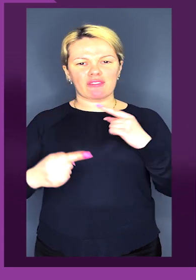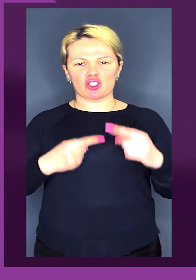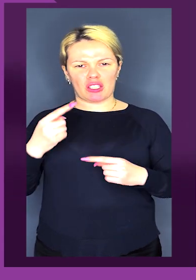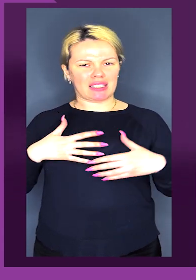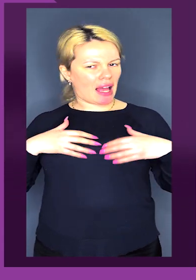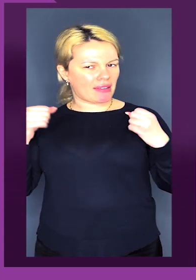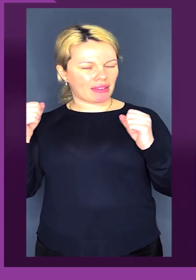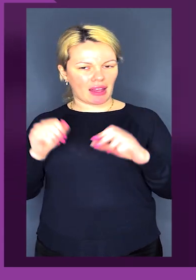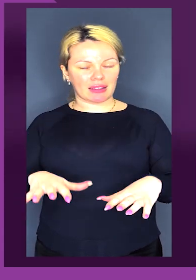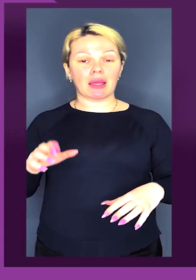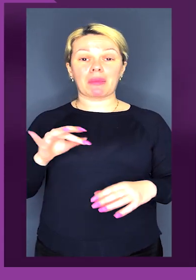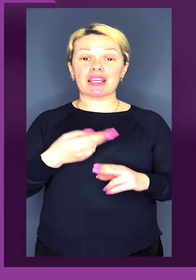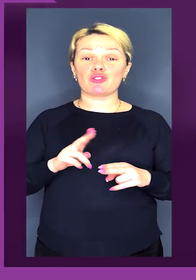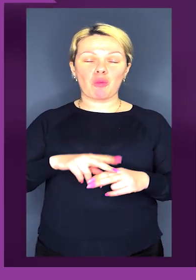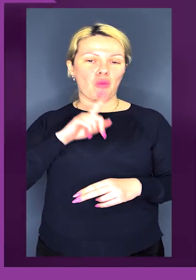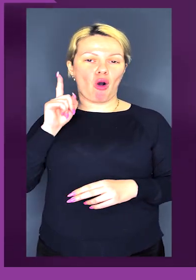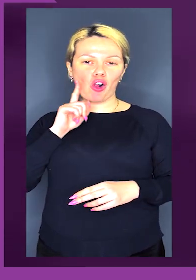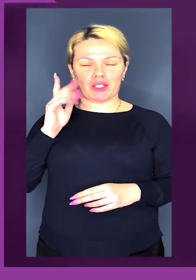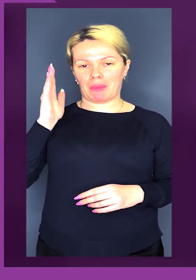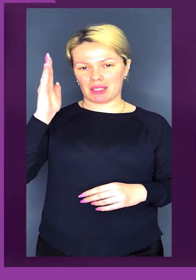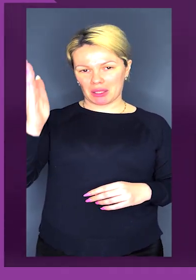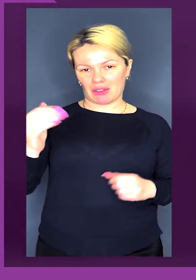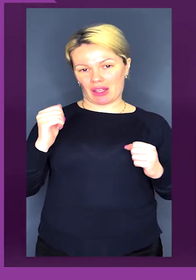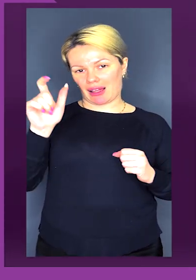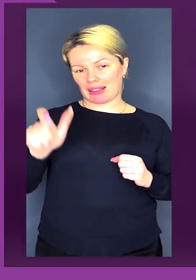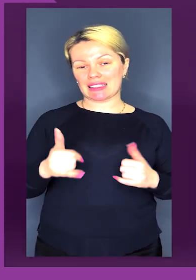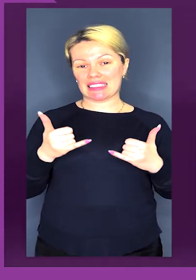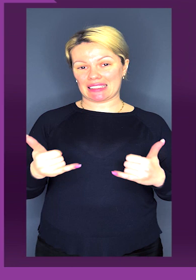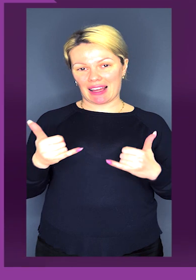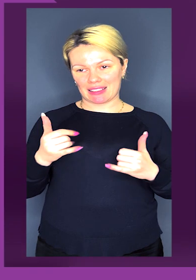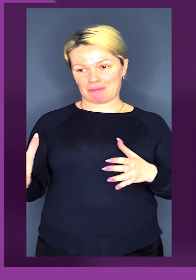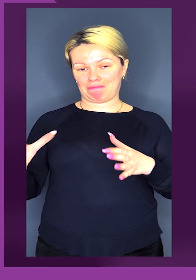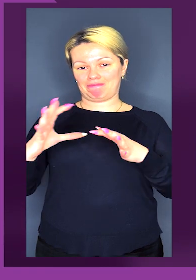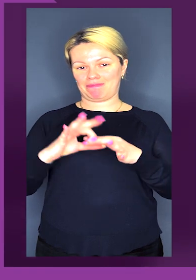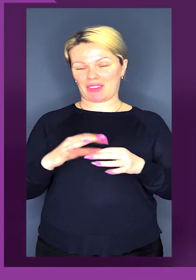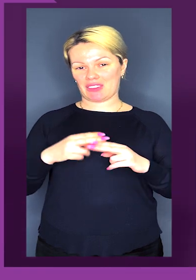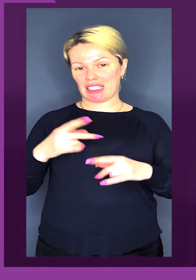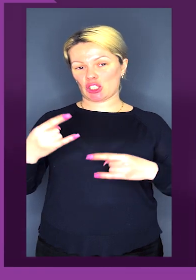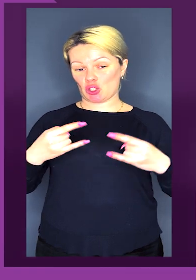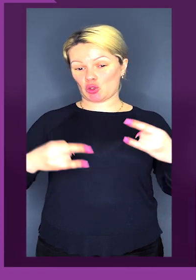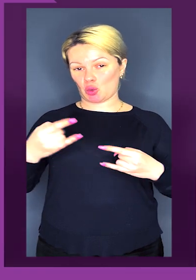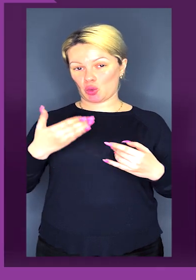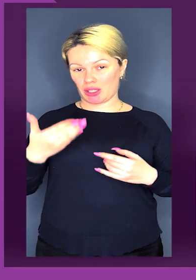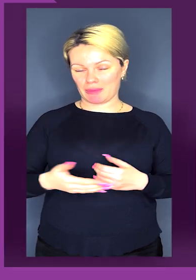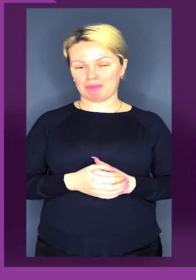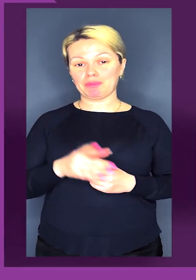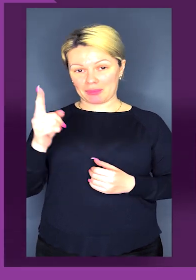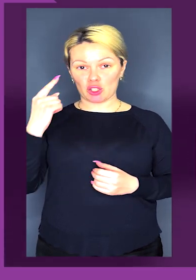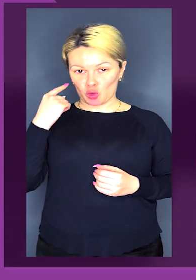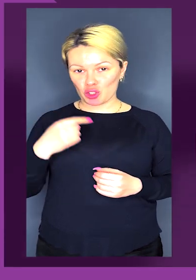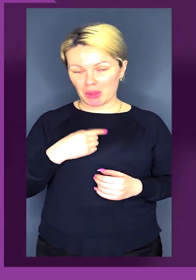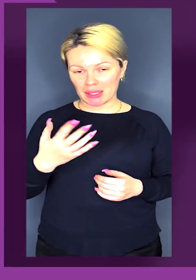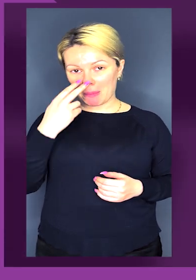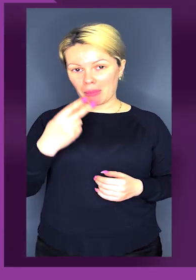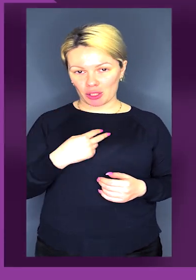завжди затятий, але при цьому молодий і перспективний атлет, примісінько, зараз у цій студії. Артеме, ти